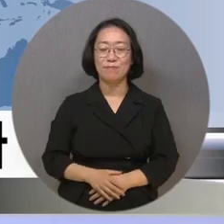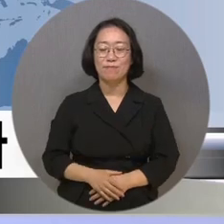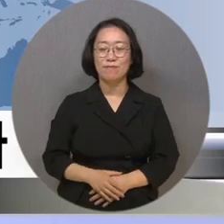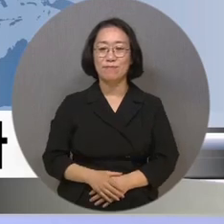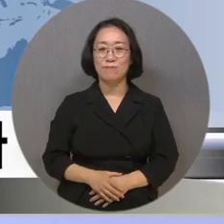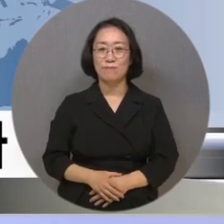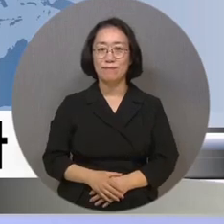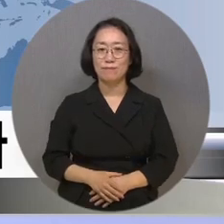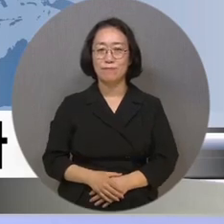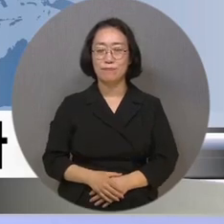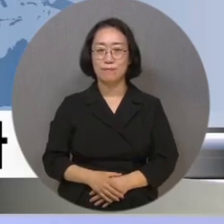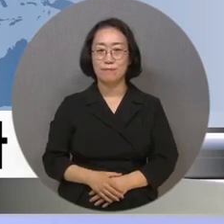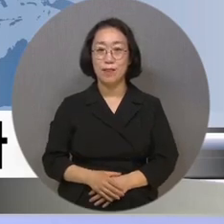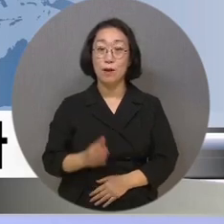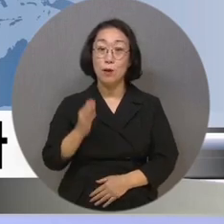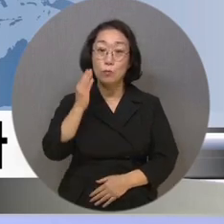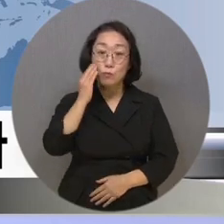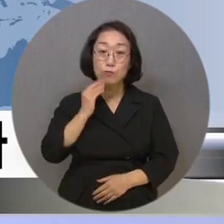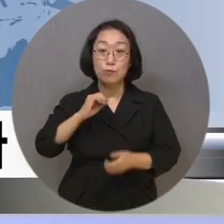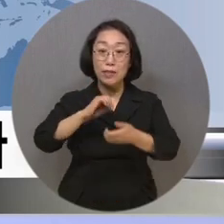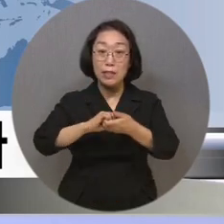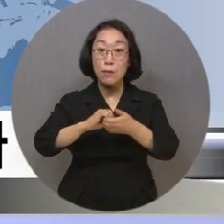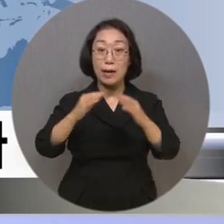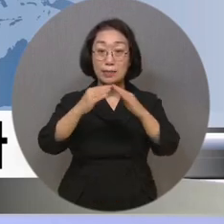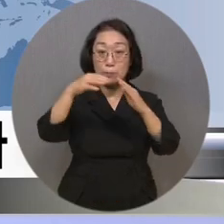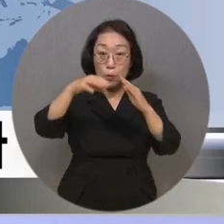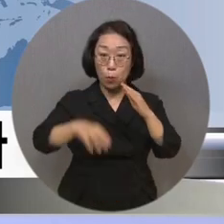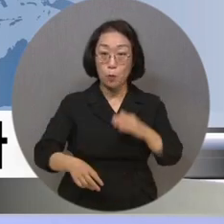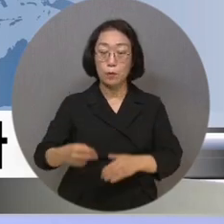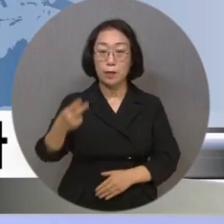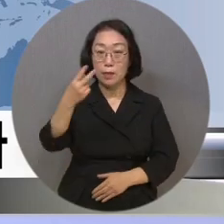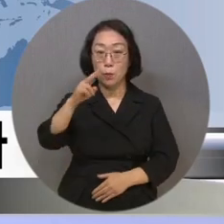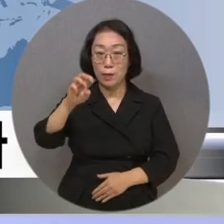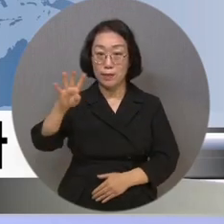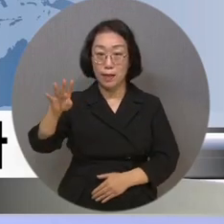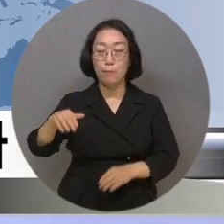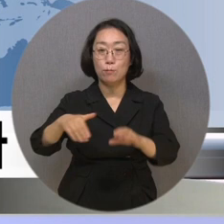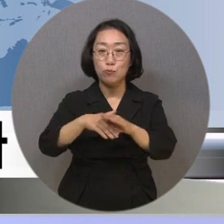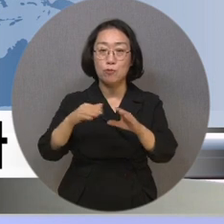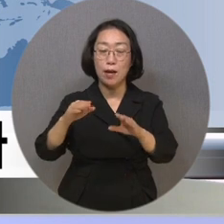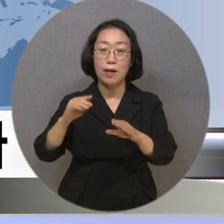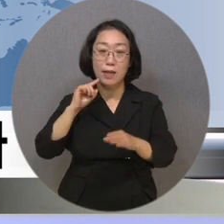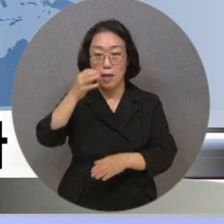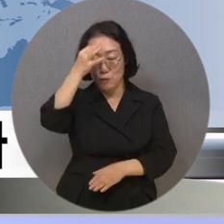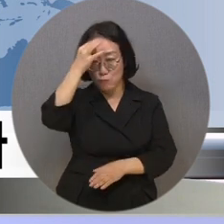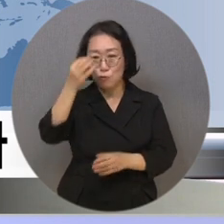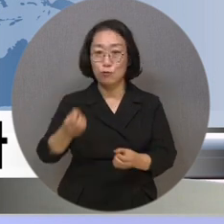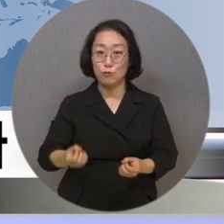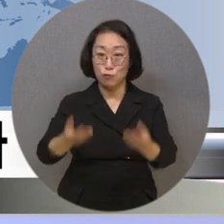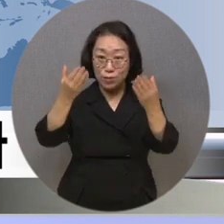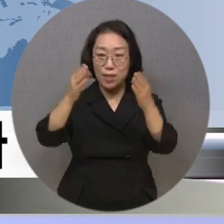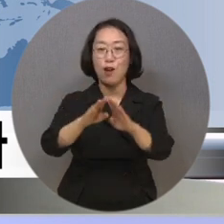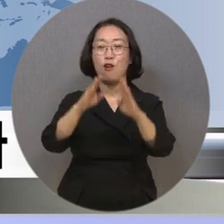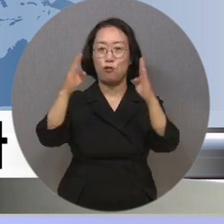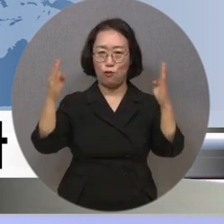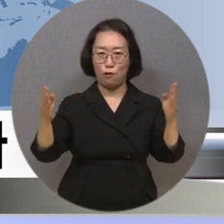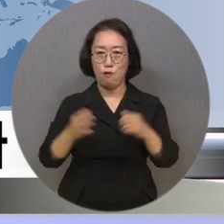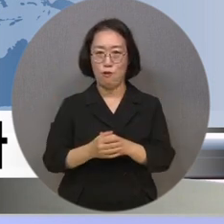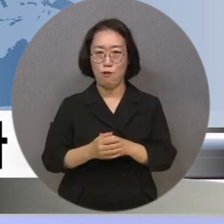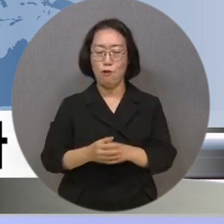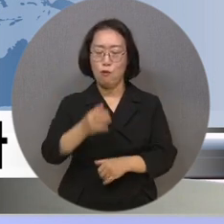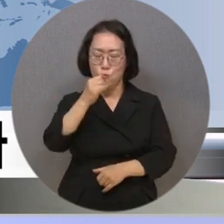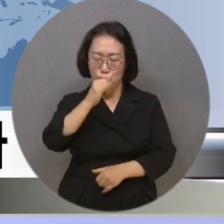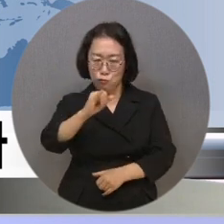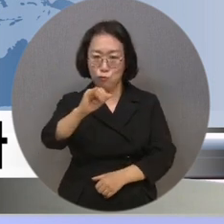청와대에서 2023 장애인 문화예술축제 A플러스 페스티벌이 펼쳐졌습니다. 그간 훌륭한